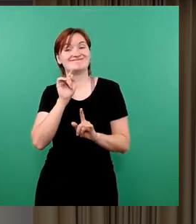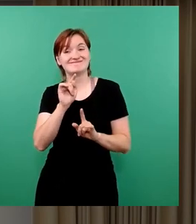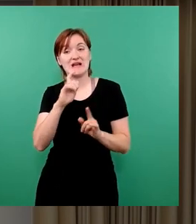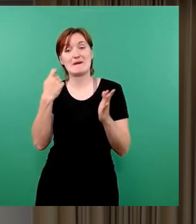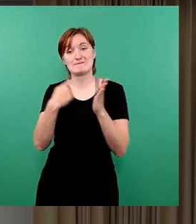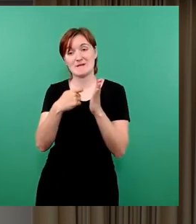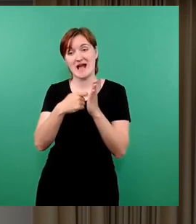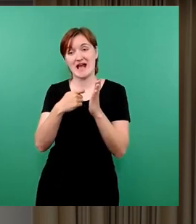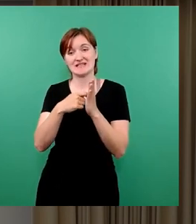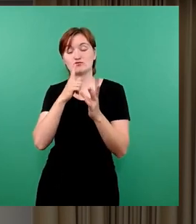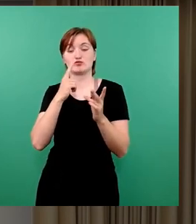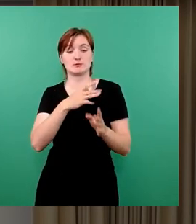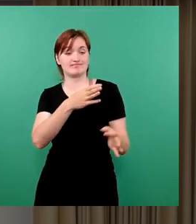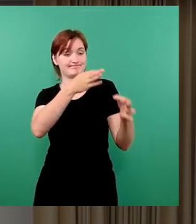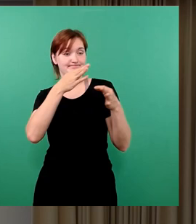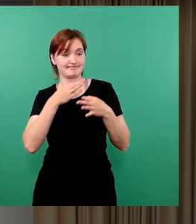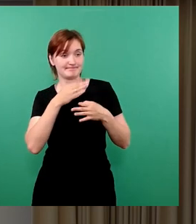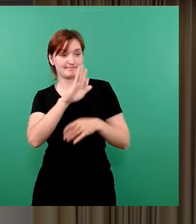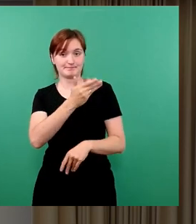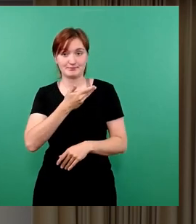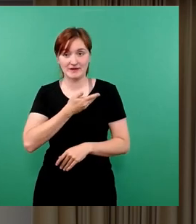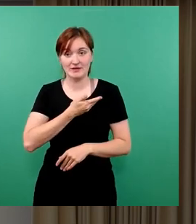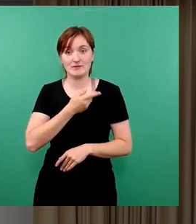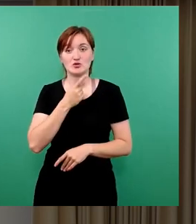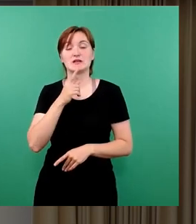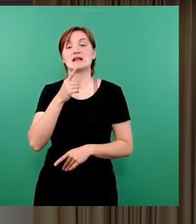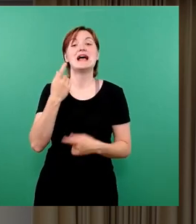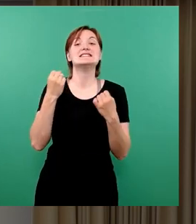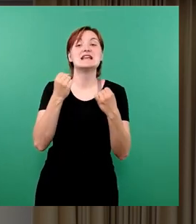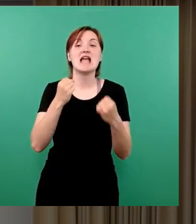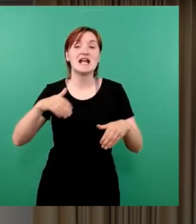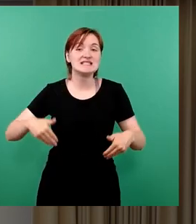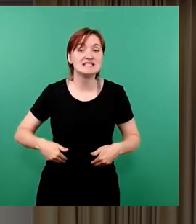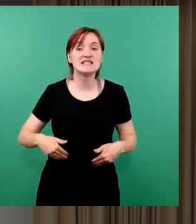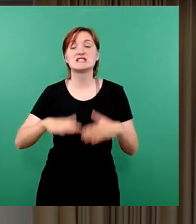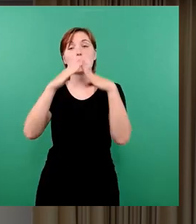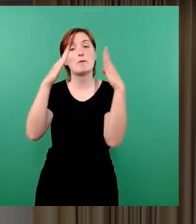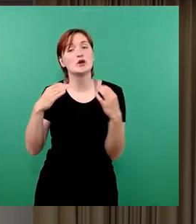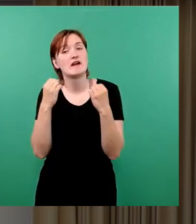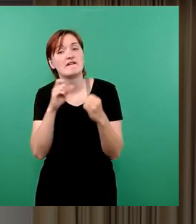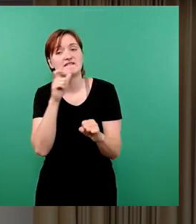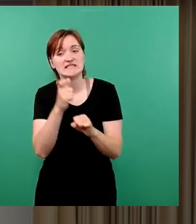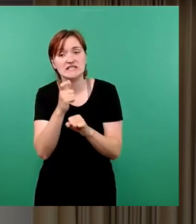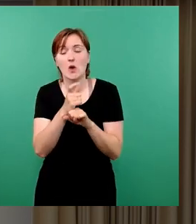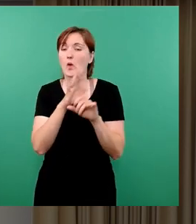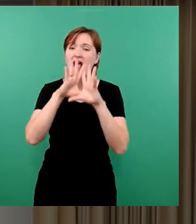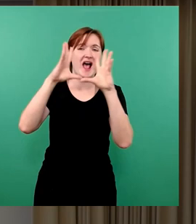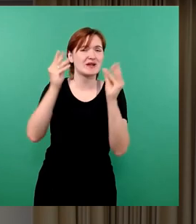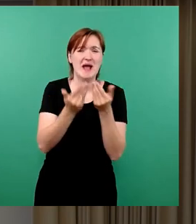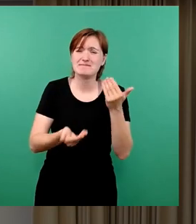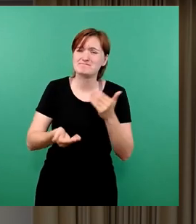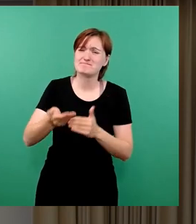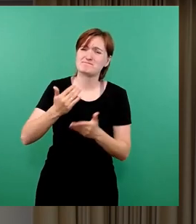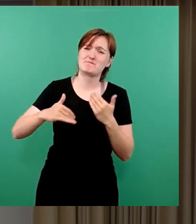uns weiterzugeben. Insoweit deutliche Anstiege bei Sicherheitsdienstleister und Gebäudeversicherungen, die wir zu